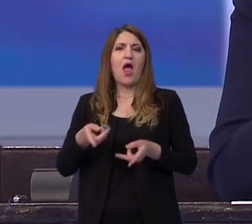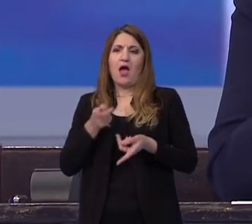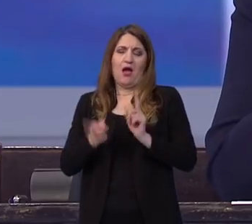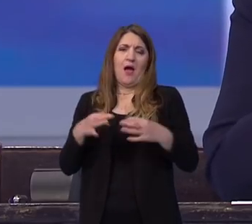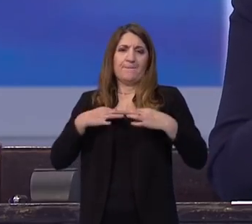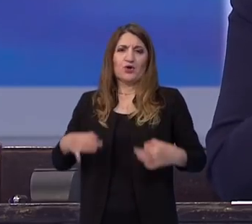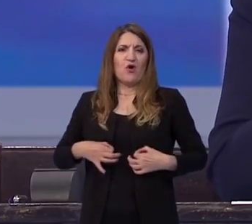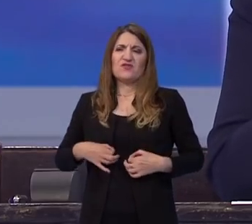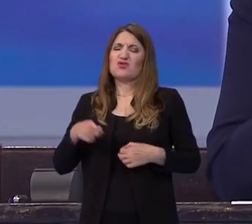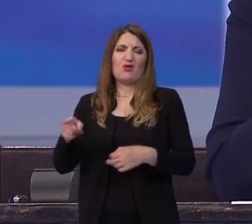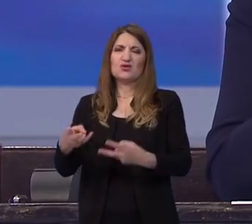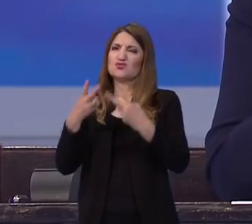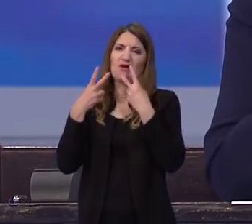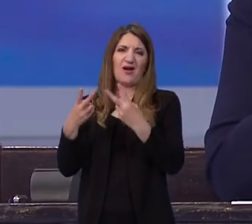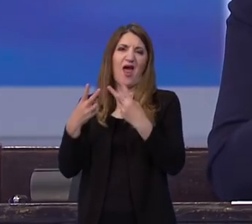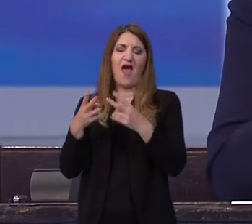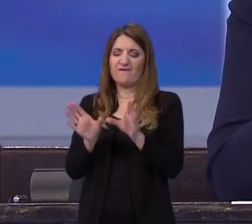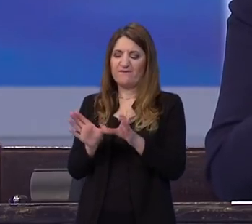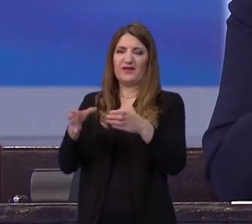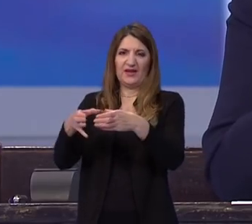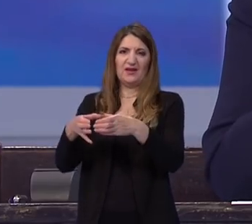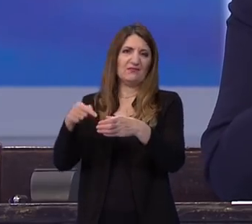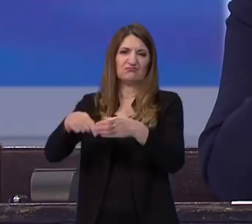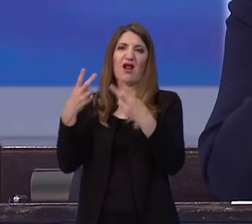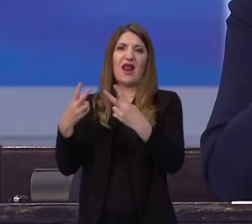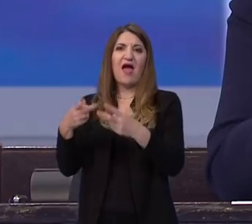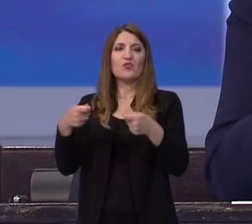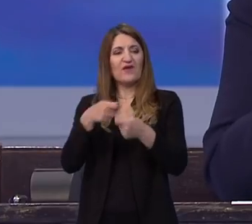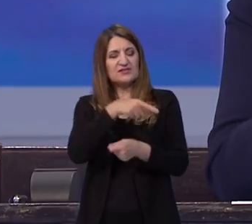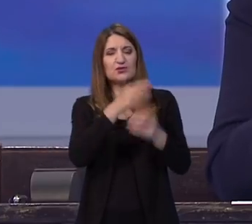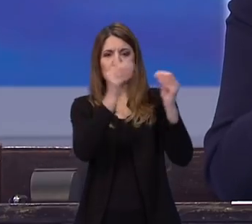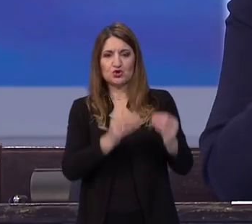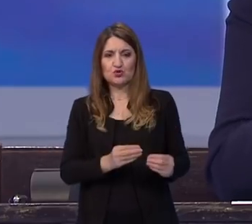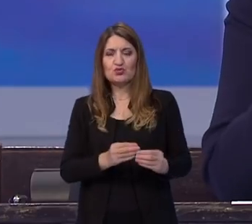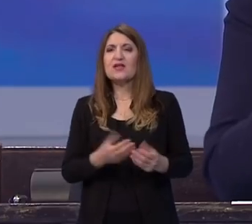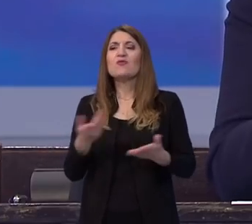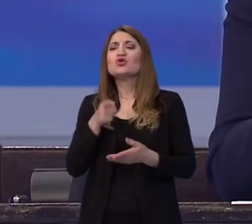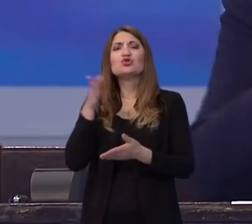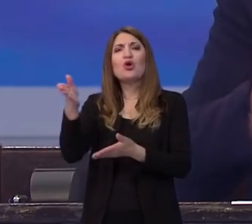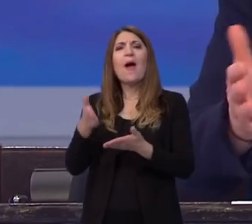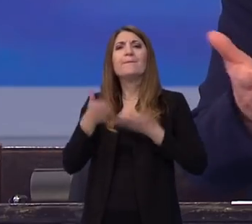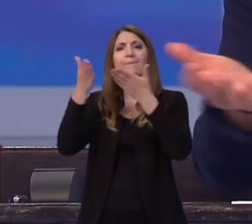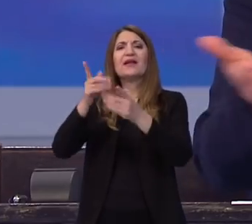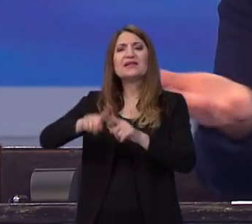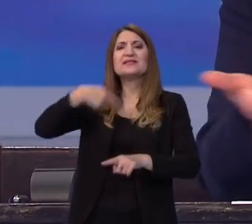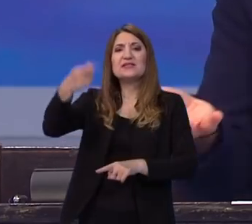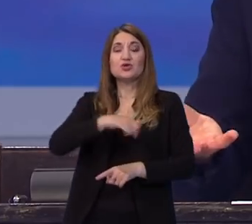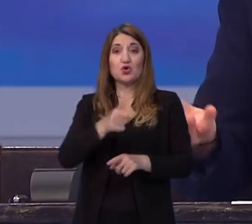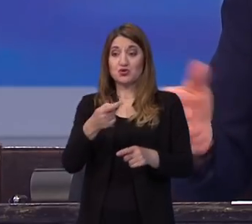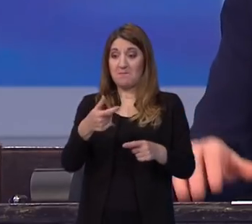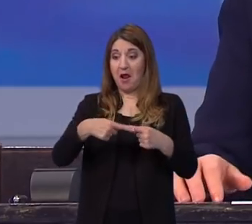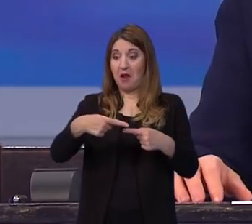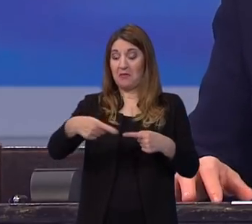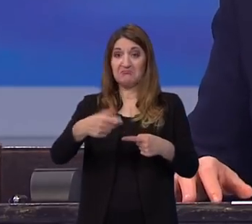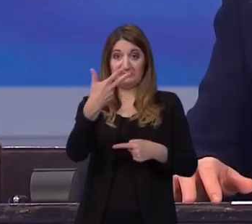ipak cijelog ovog sustava. Što predlažete za sljedeću godinu? Evo, uskoro će